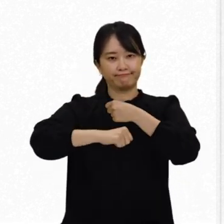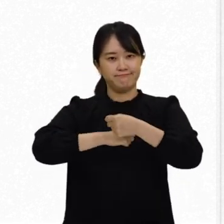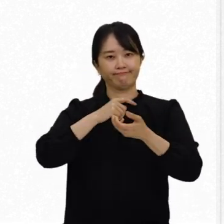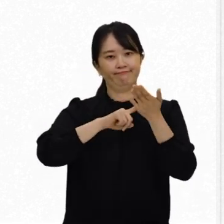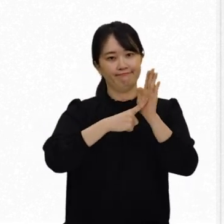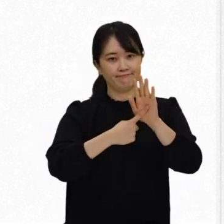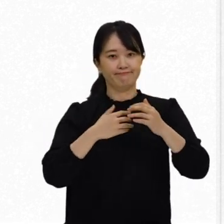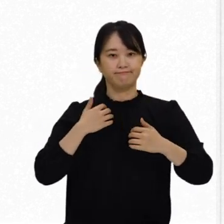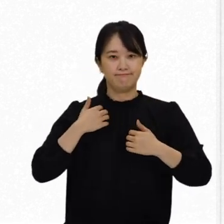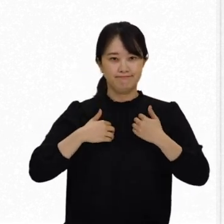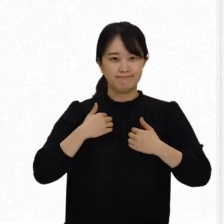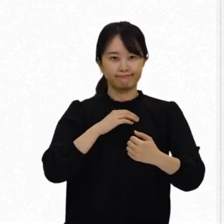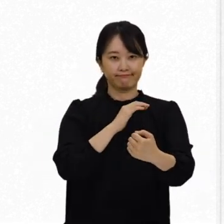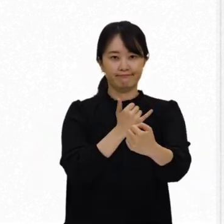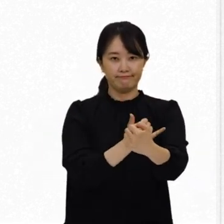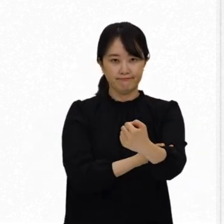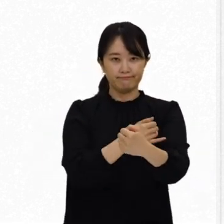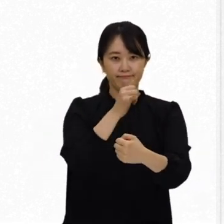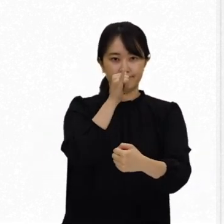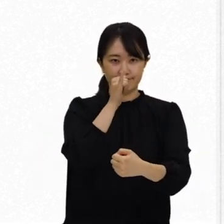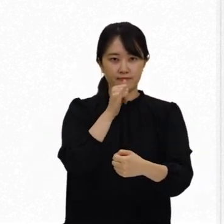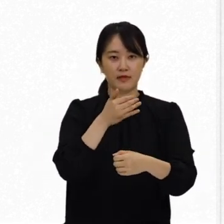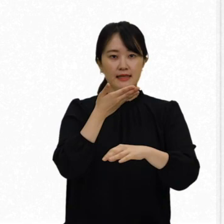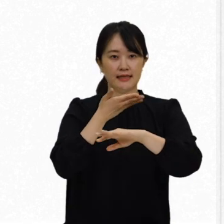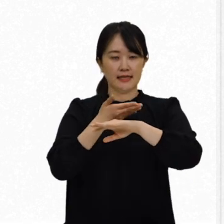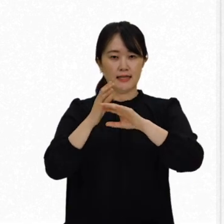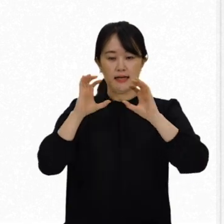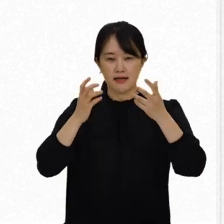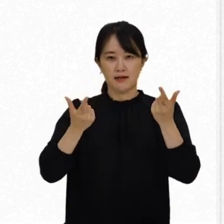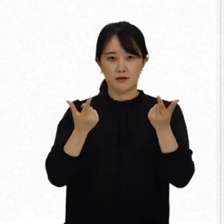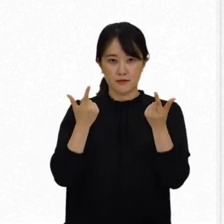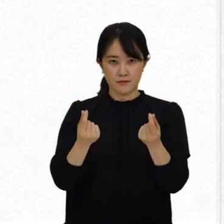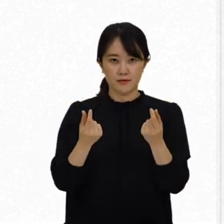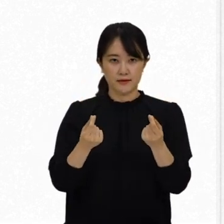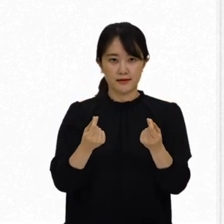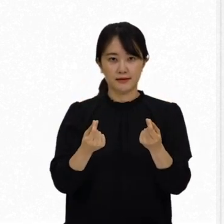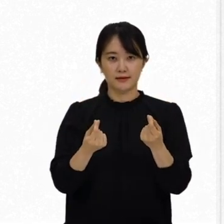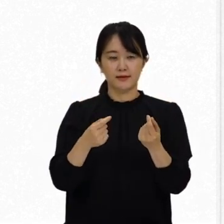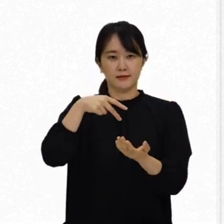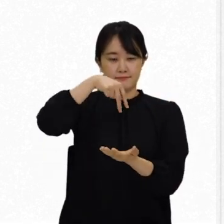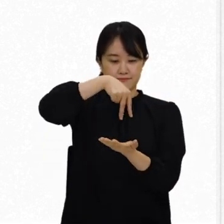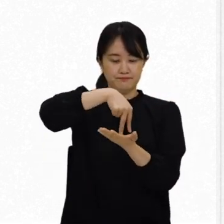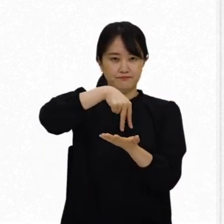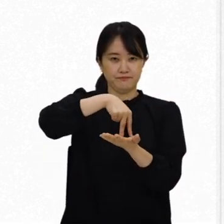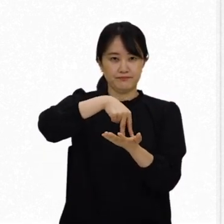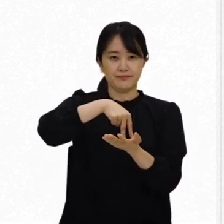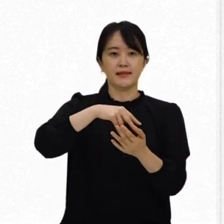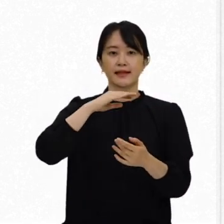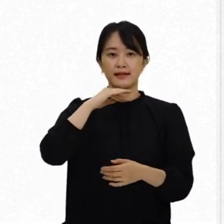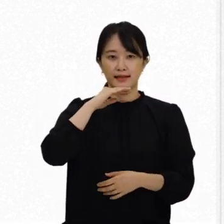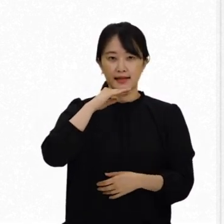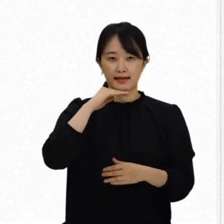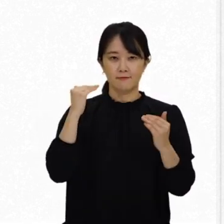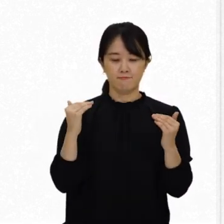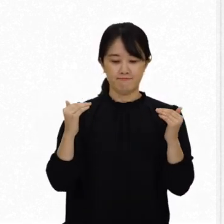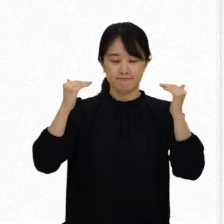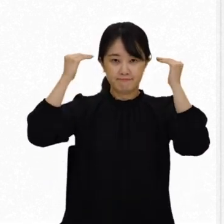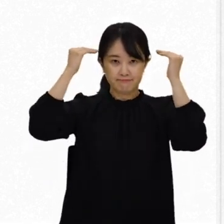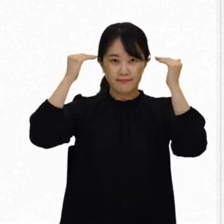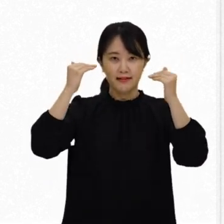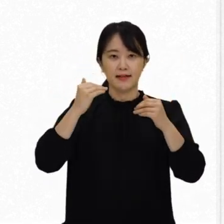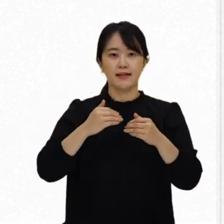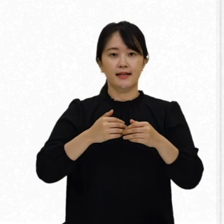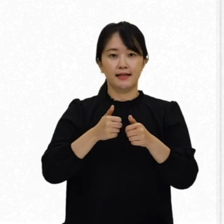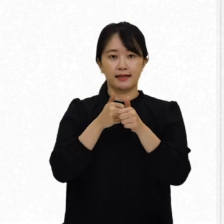그러한 견해에 대하여 다른 아동들과 동등한 기초위에서 그들의 연령과 성숙도에 따라